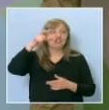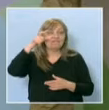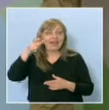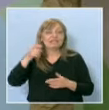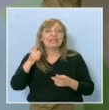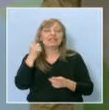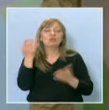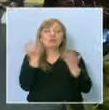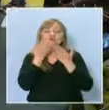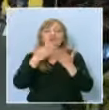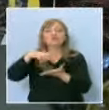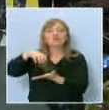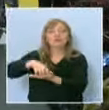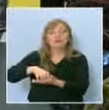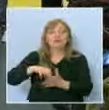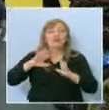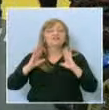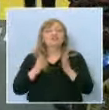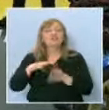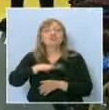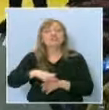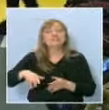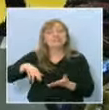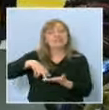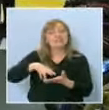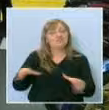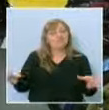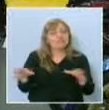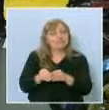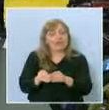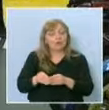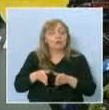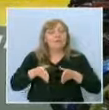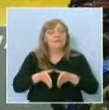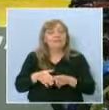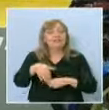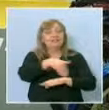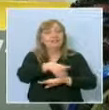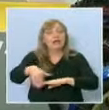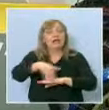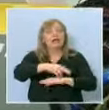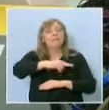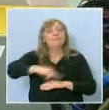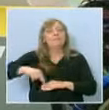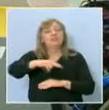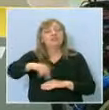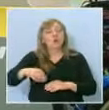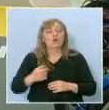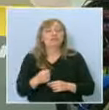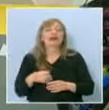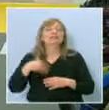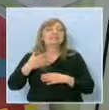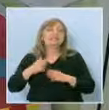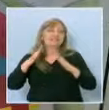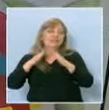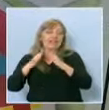Всички деца се движат заедно, пресичат само на пешеходни пътеки и разпознават плътните знаци. Следват сградите на пожарната,